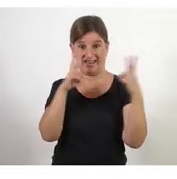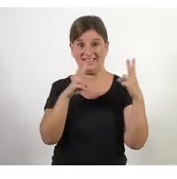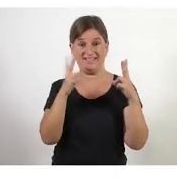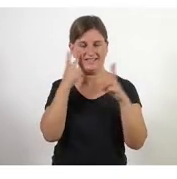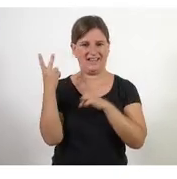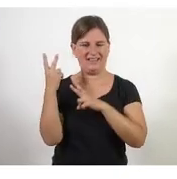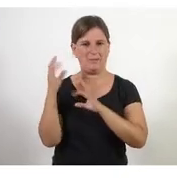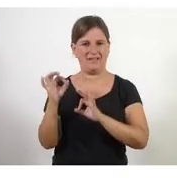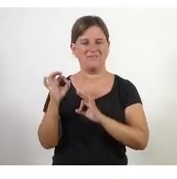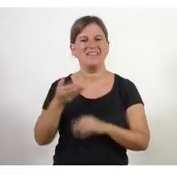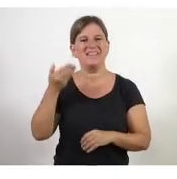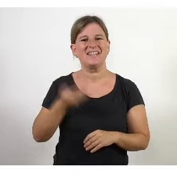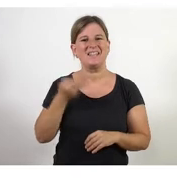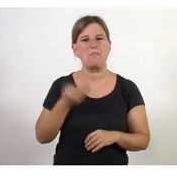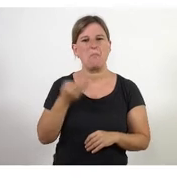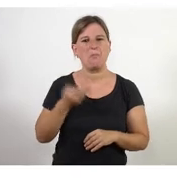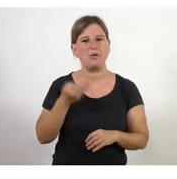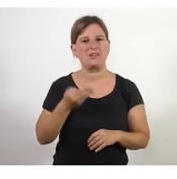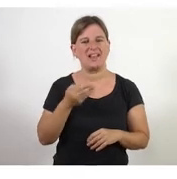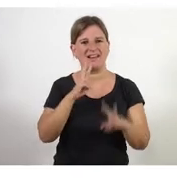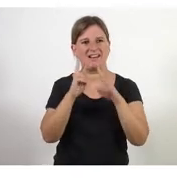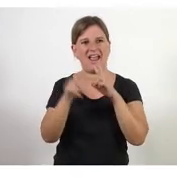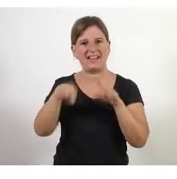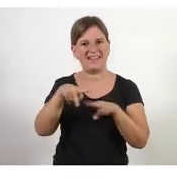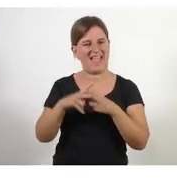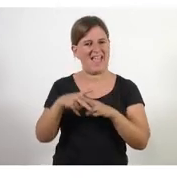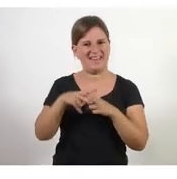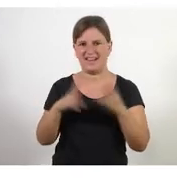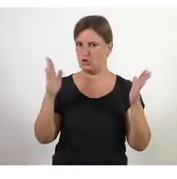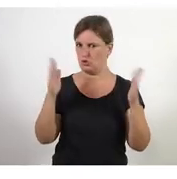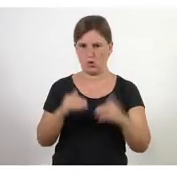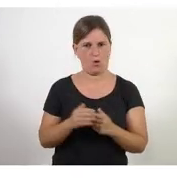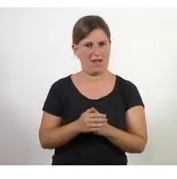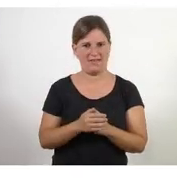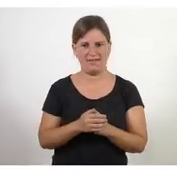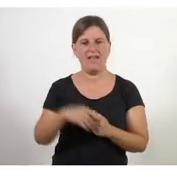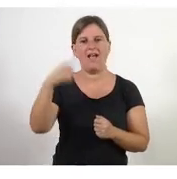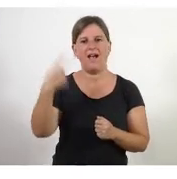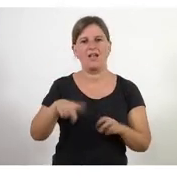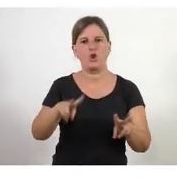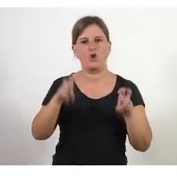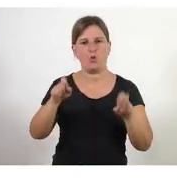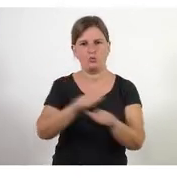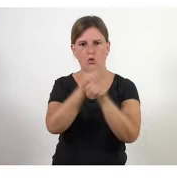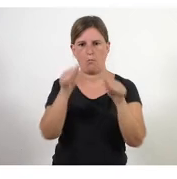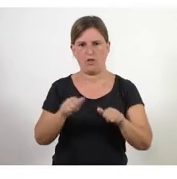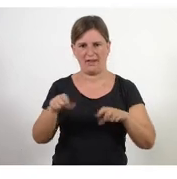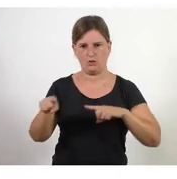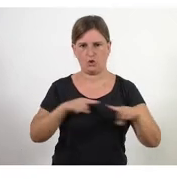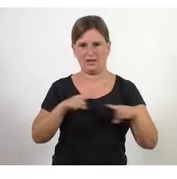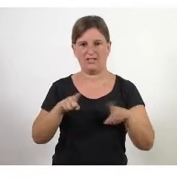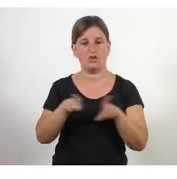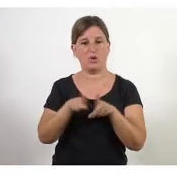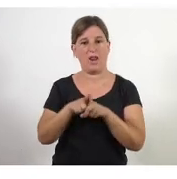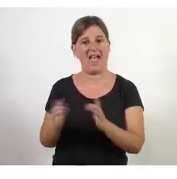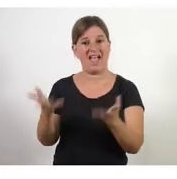és molt important entendre que aquí no hi ha eines aquí el que hi ha són nous models d'organització igual que l